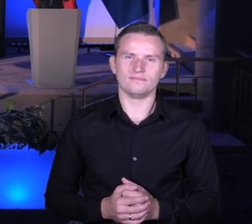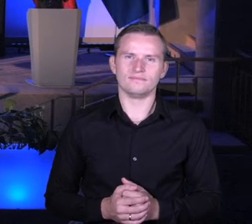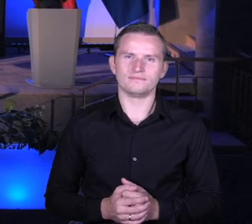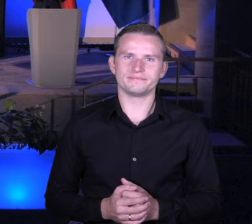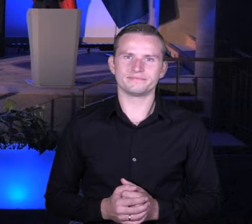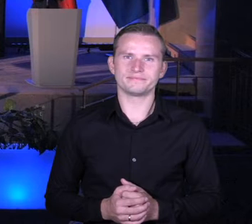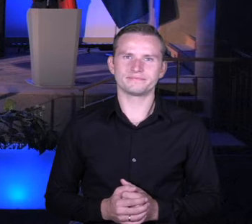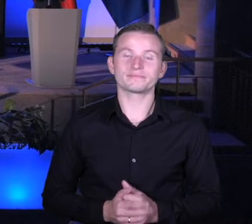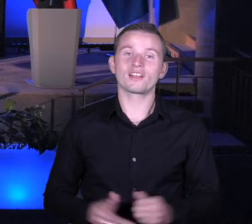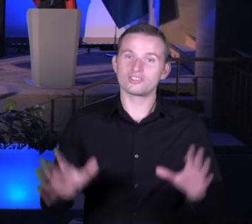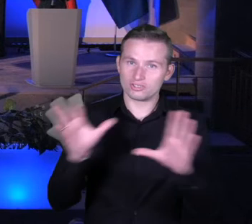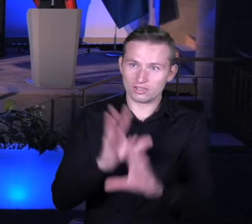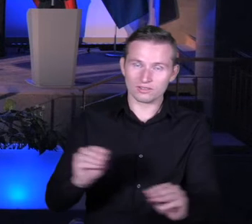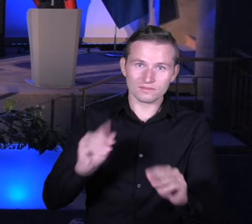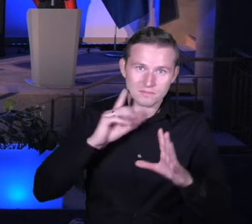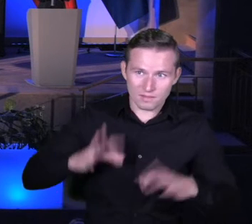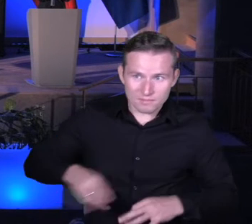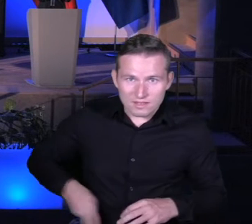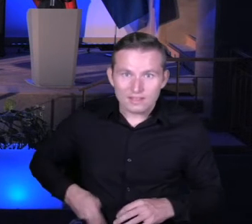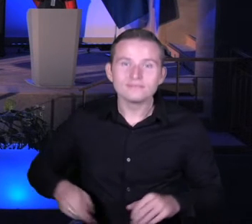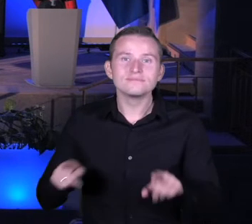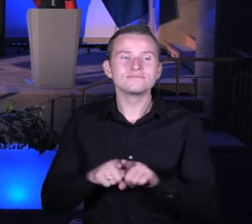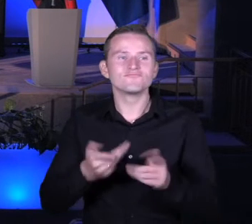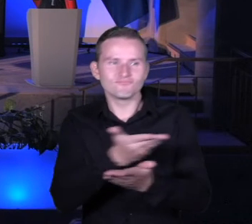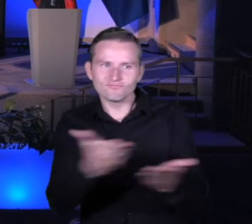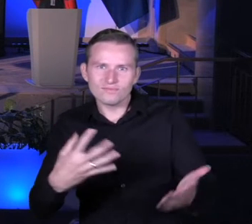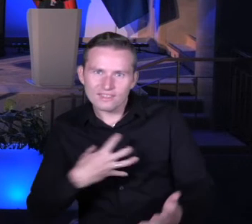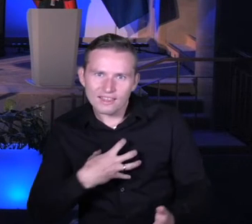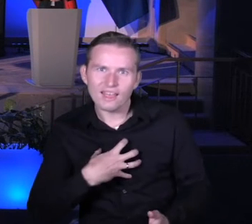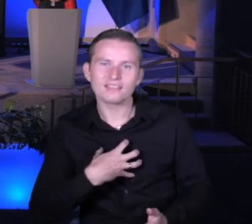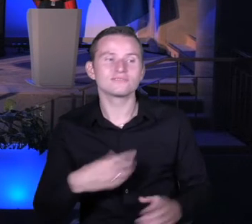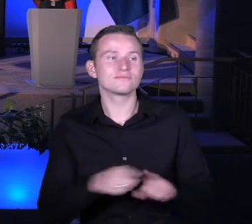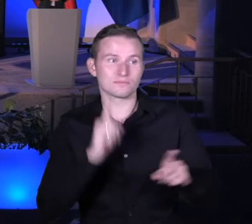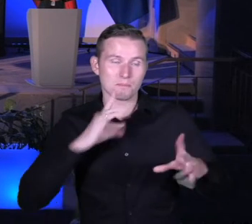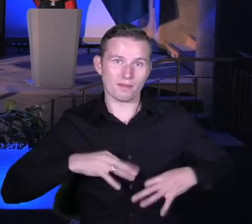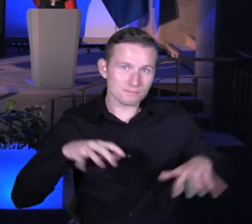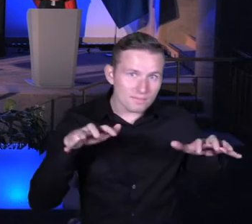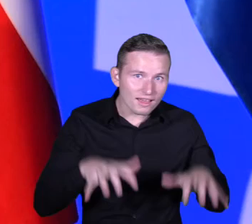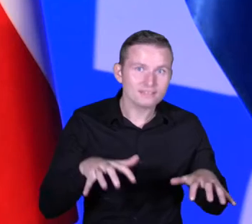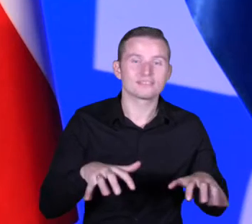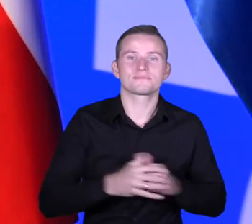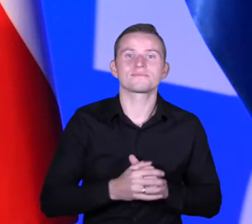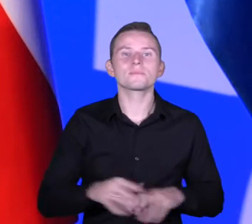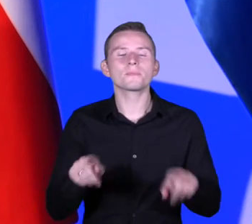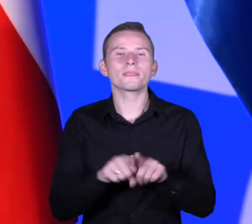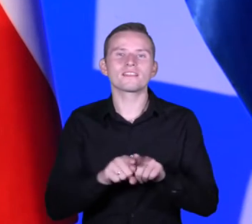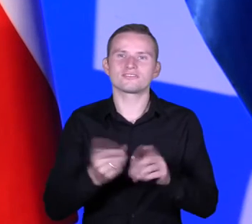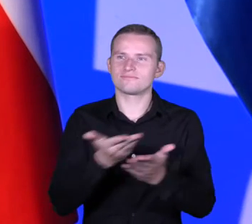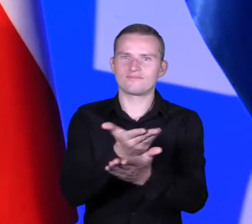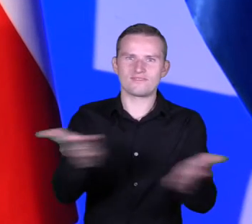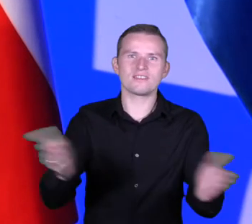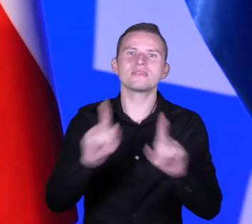Szanowny panie ministrze, szanowni państwo dyrektorzy, szanowny panie prezesie, szanowni państwo